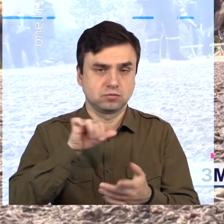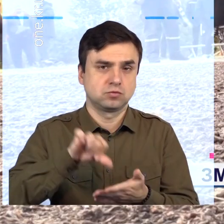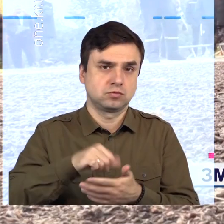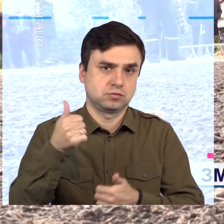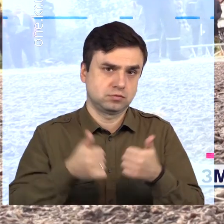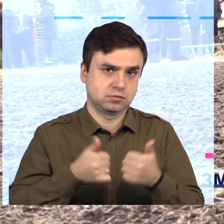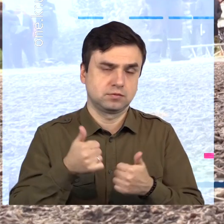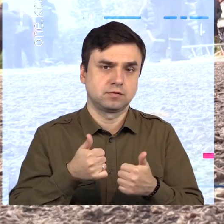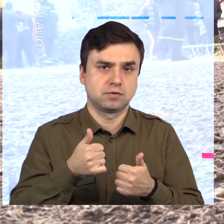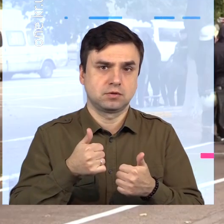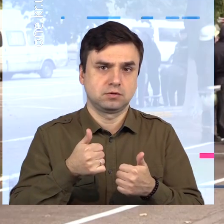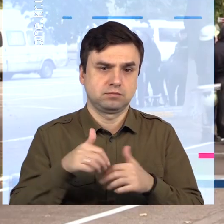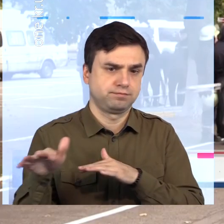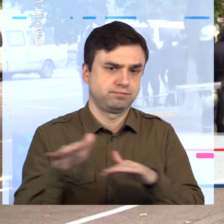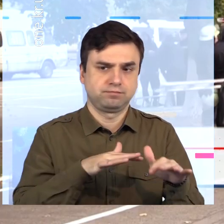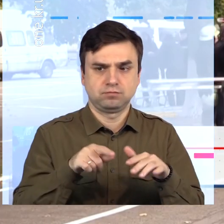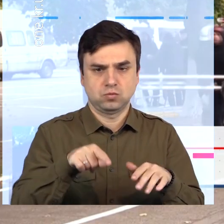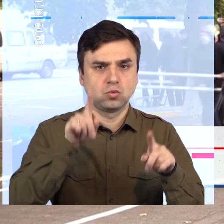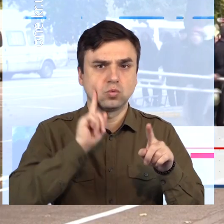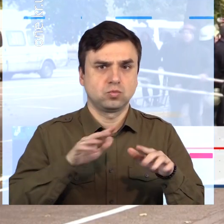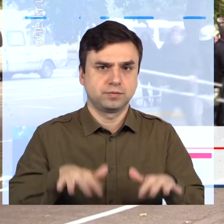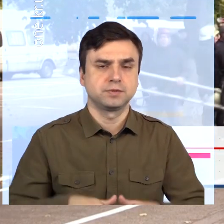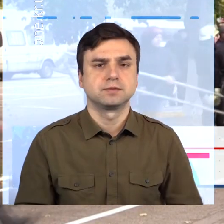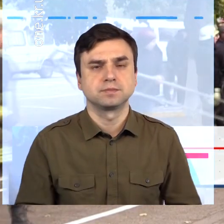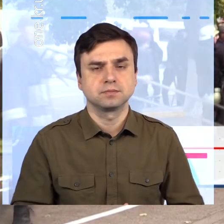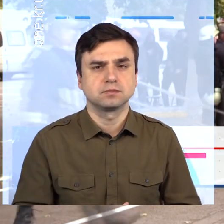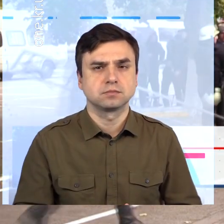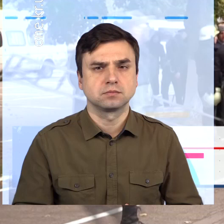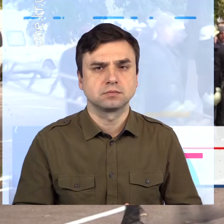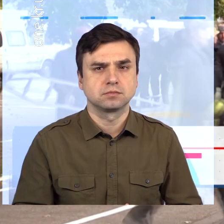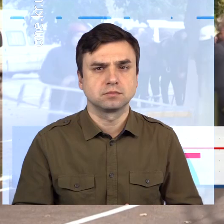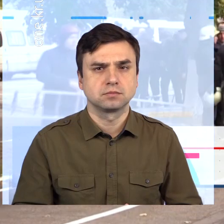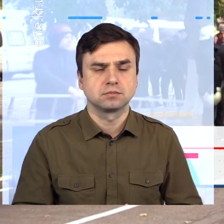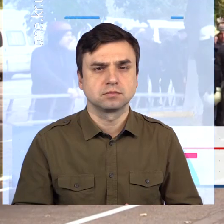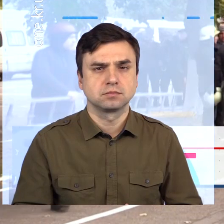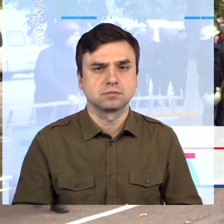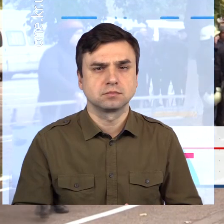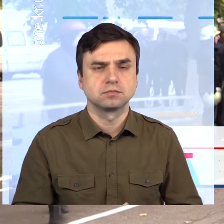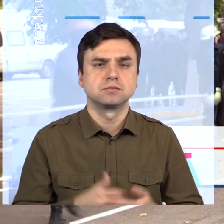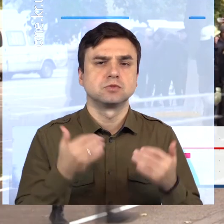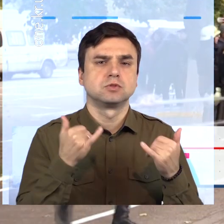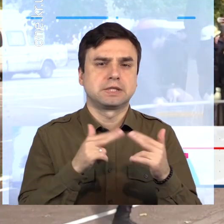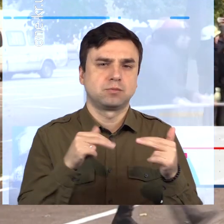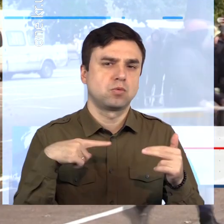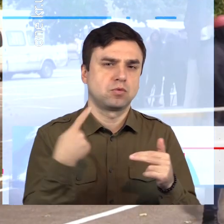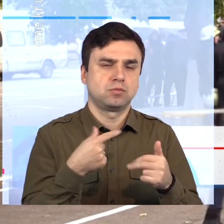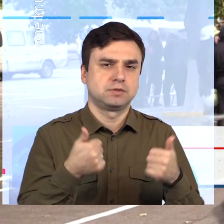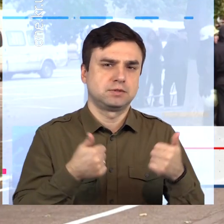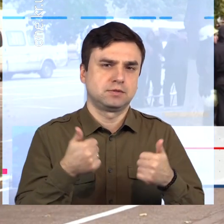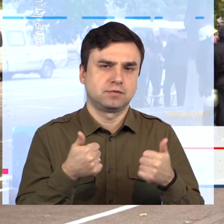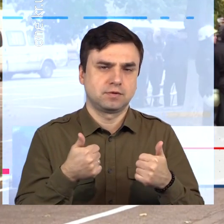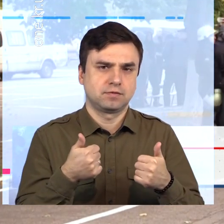продемонструвати свою підготовку. Ми проводимо перший чемпіонат в контакті області з пожежно-пократного спорту,